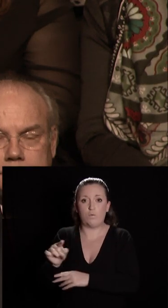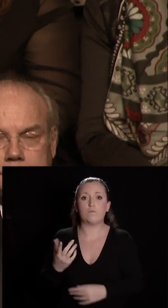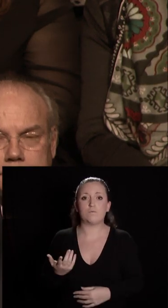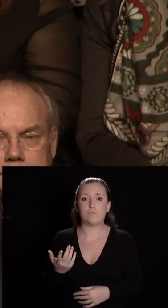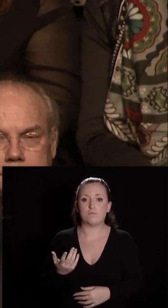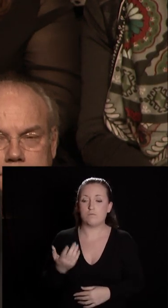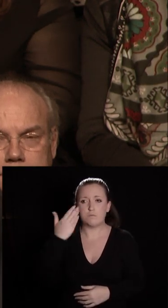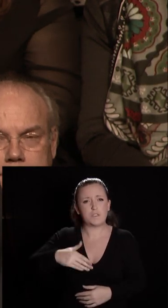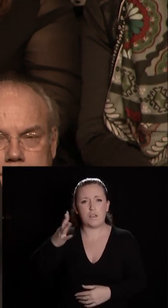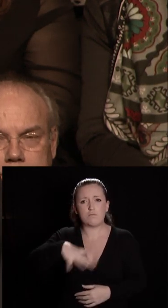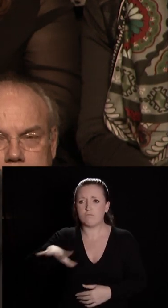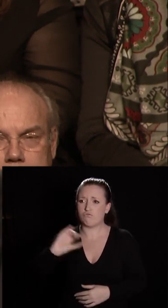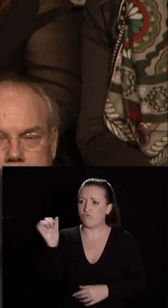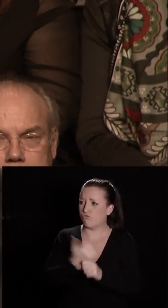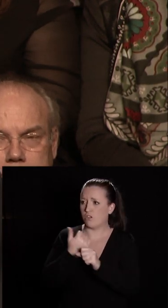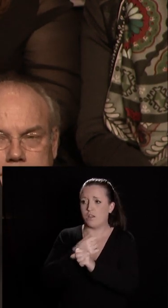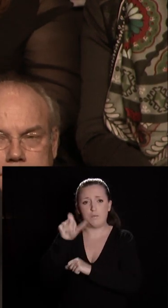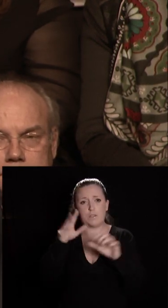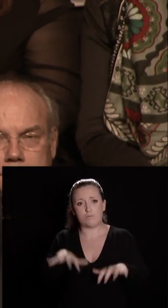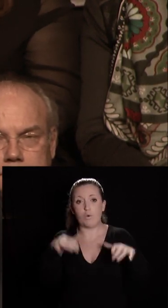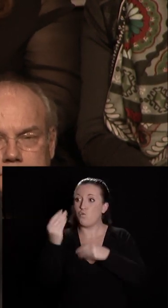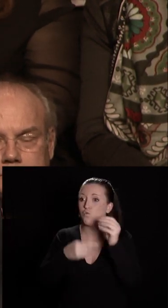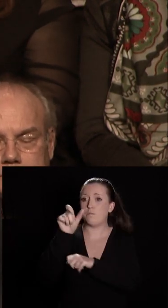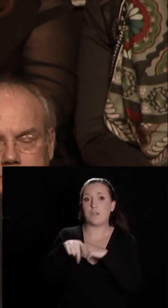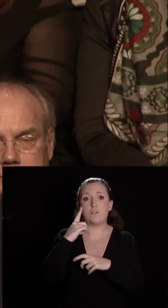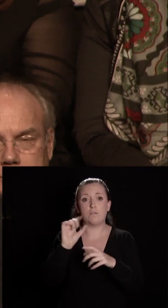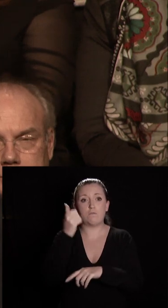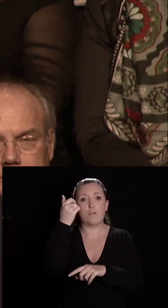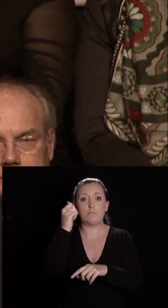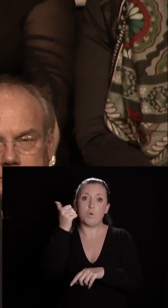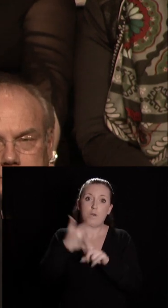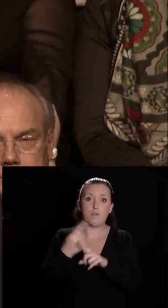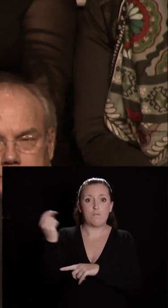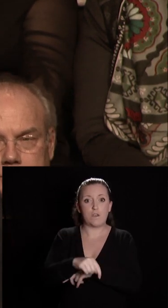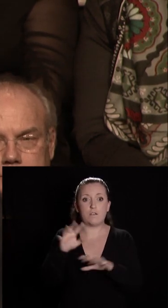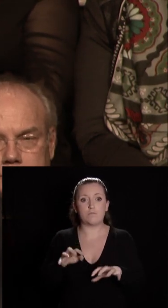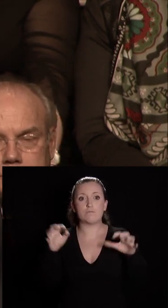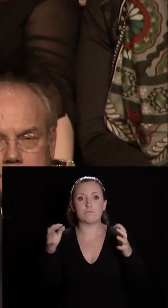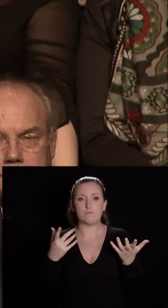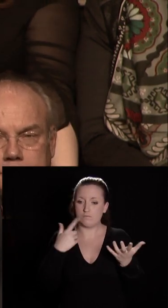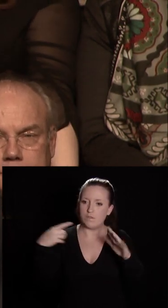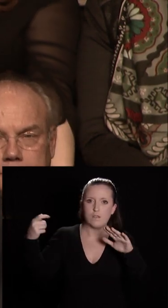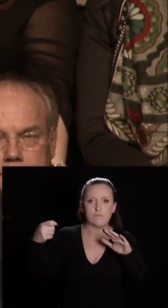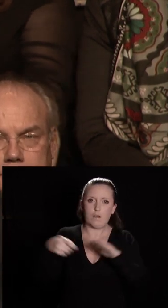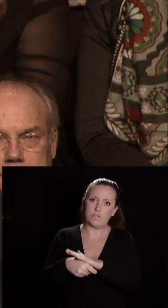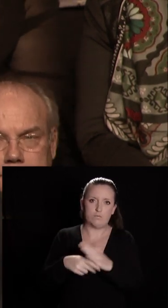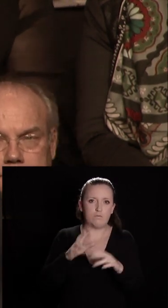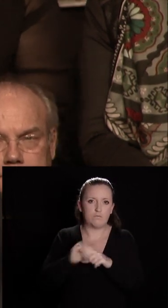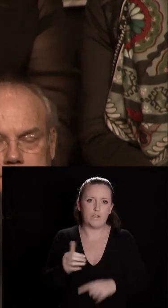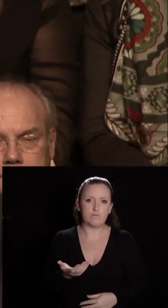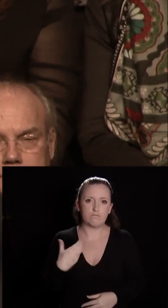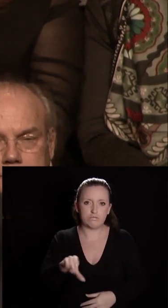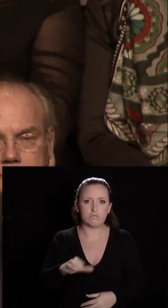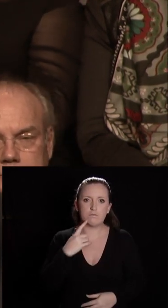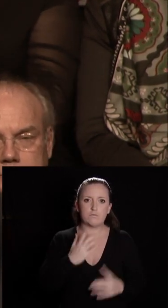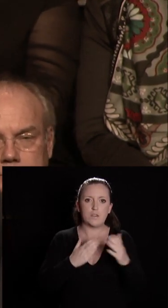ceux qui viennent ici chaque année et ceux qui viennent pour la première fois le découvrent, les grands investissements, nous les avons réalisés. Plus d'un milliard d'euros